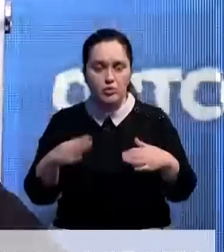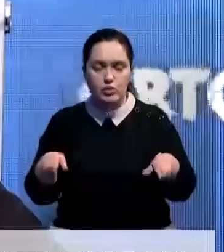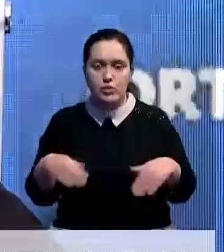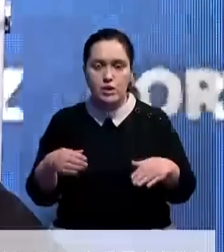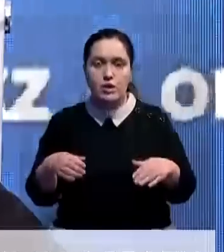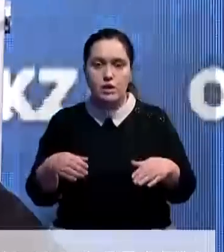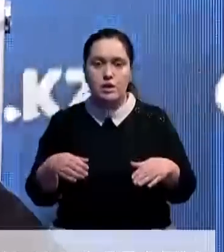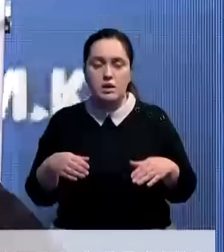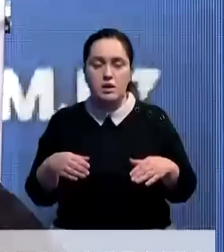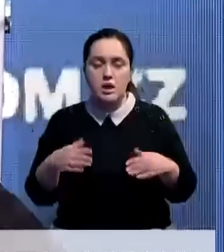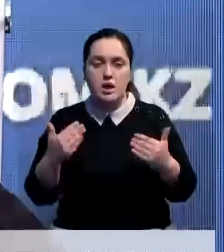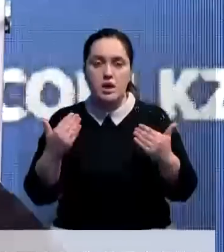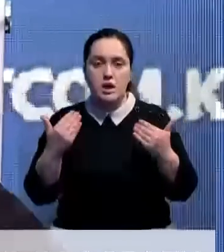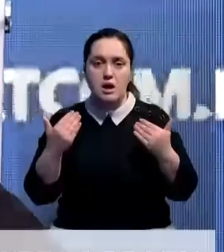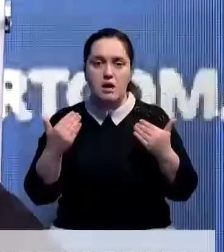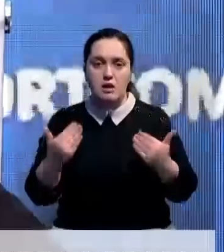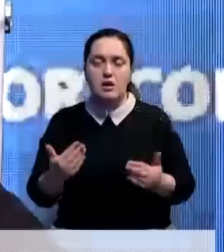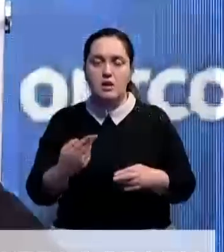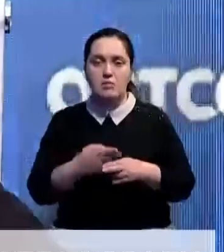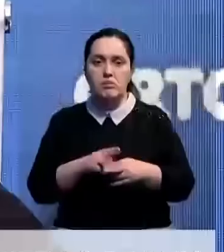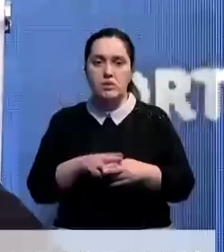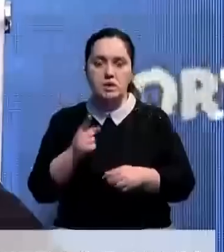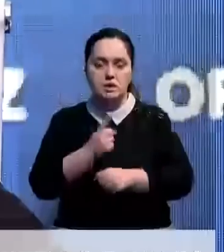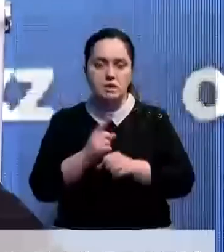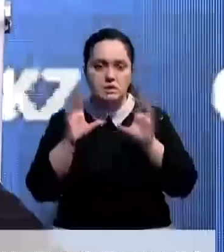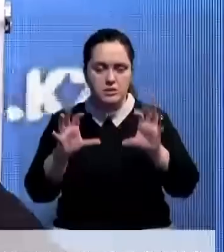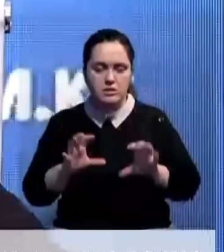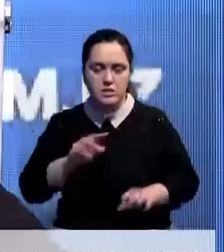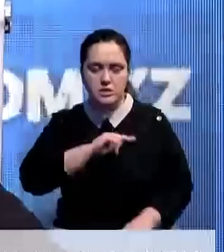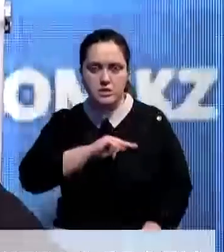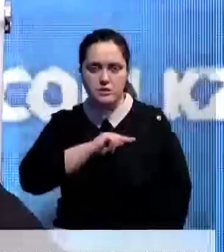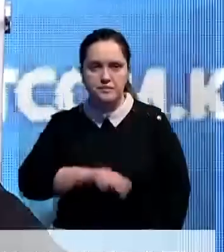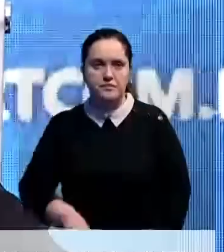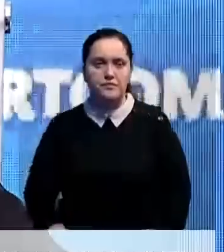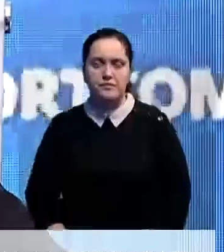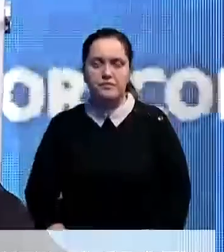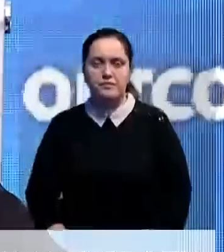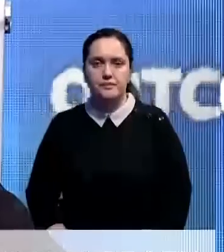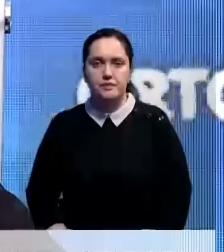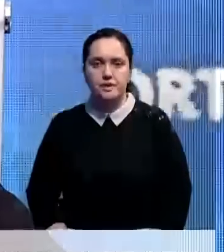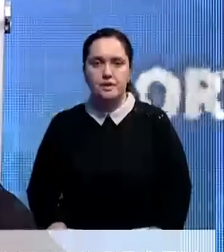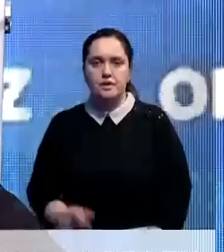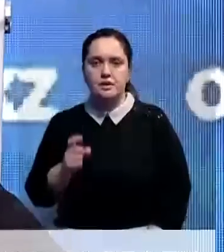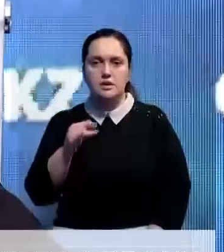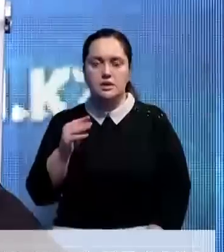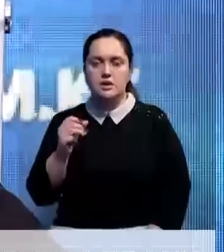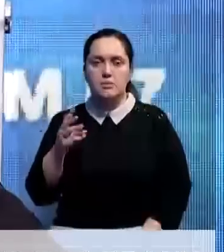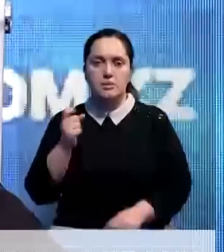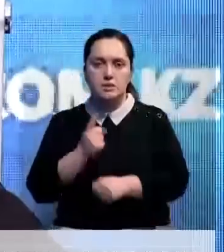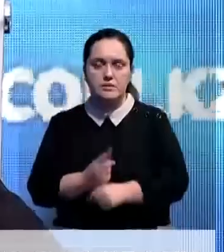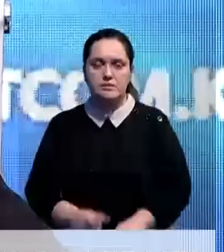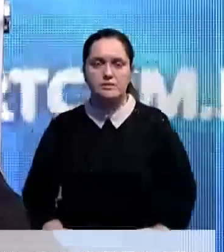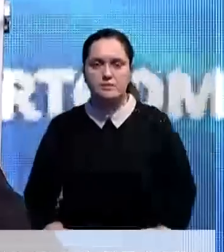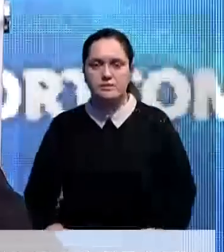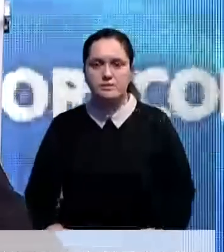Поэтому на сегодняшний день мы это трактуем как незаконная деятельность. То есть хиджама запрещена.